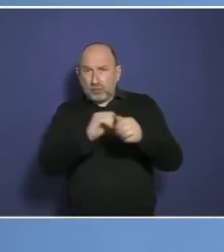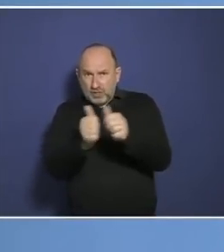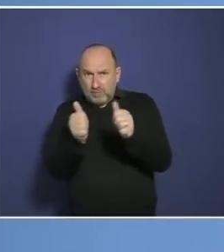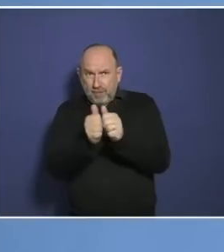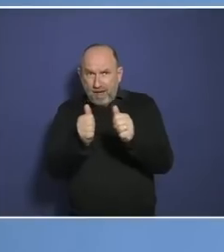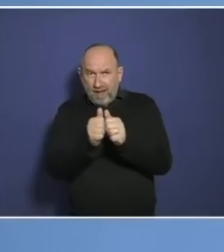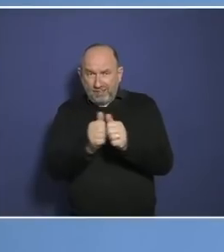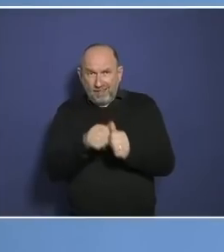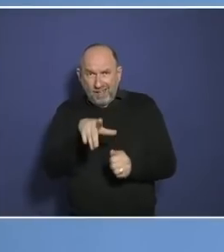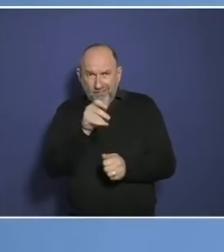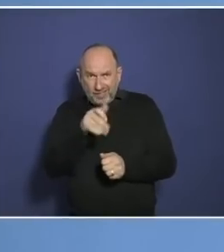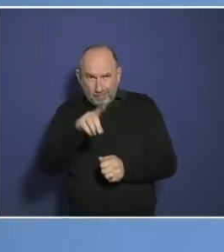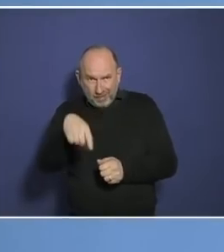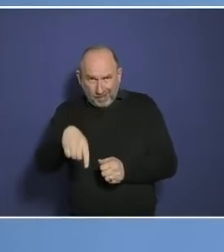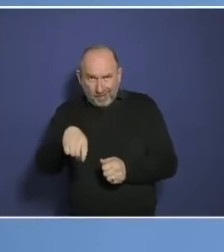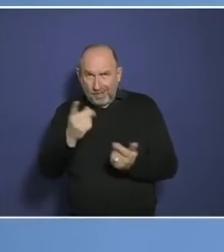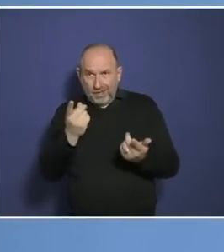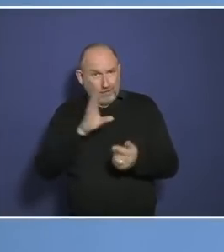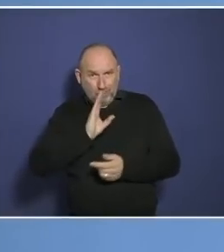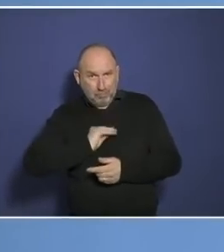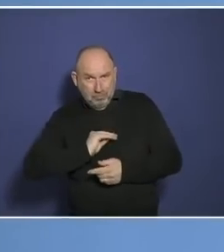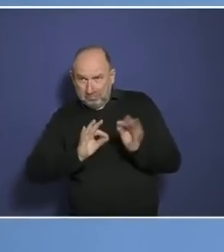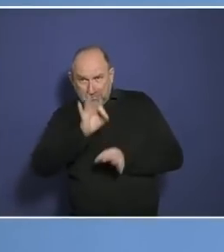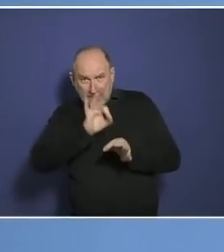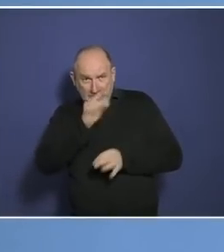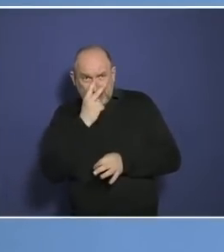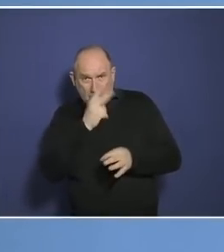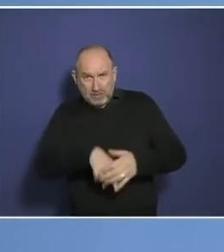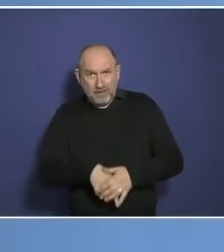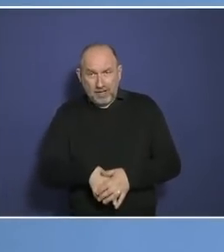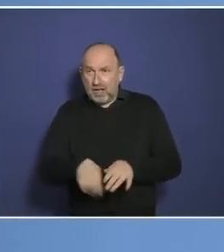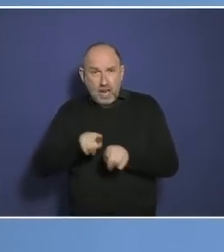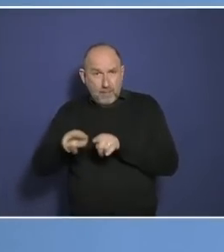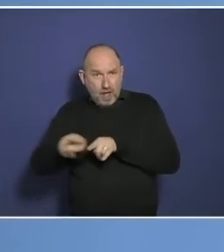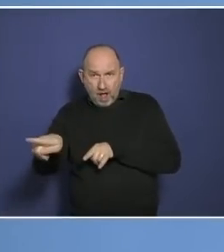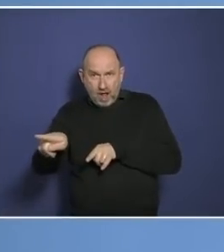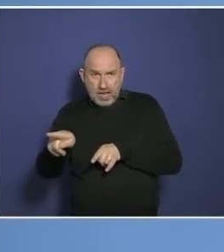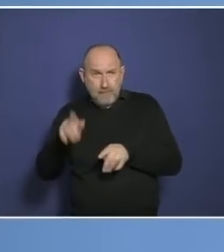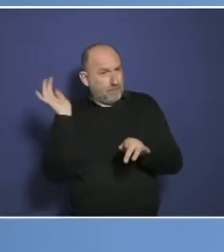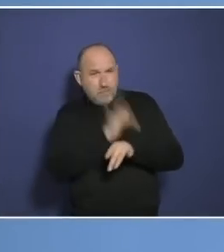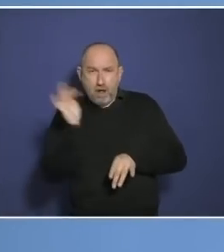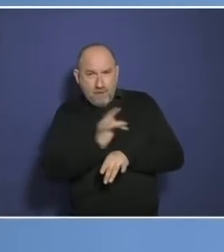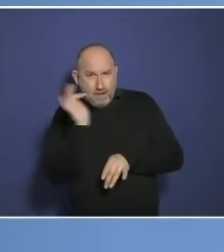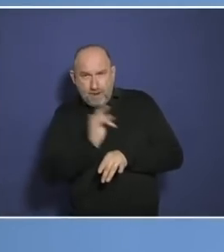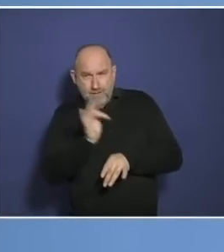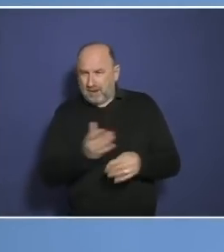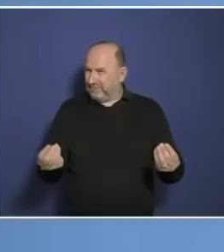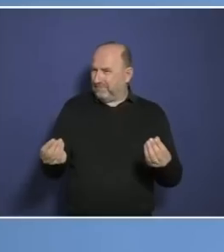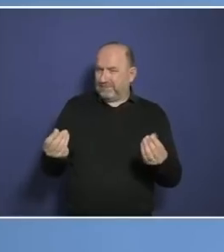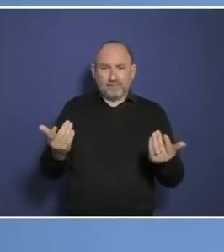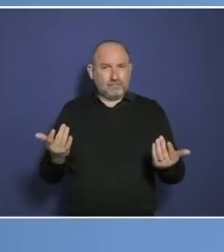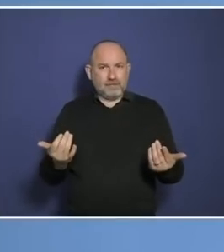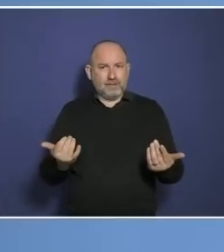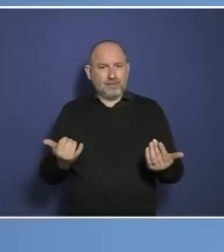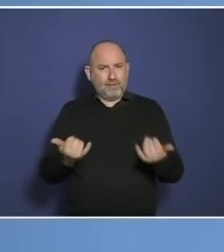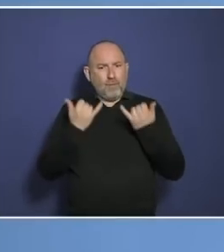dass Ihr Corona-Management durch das Verhalten der Liberalen immer wieder torpediert wird? Und warum sehen Sie heute, anders